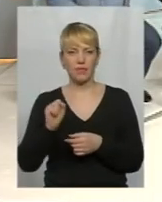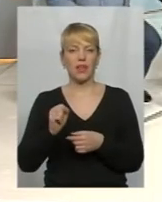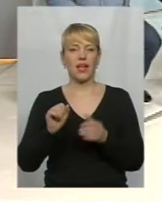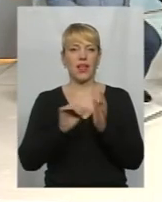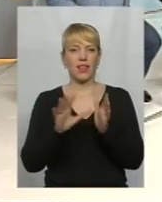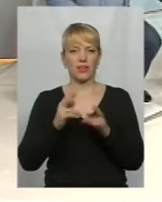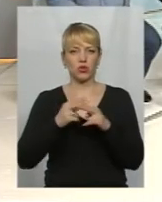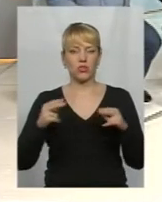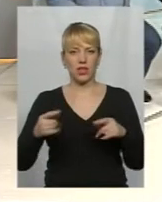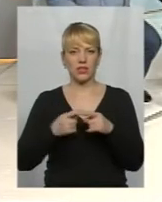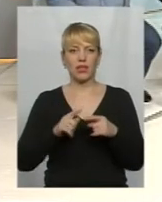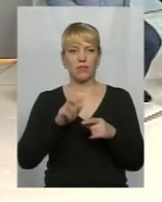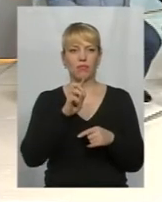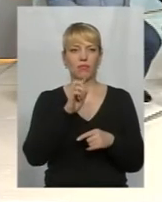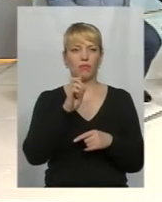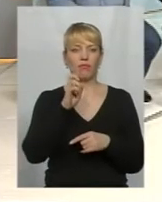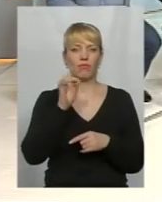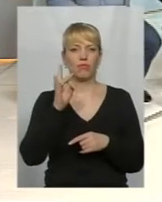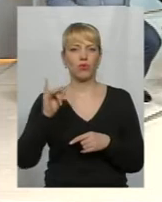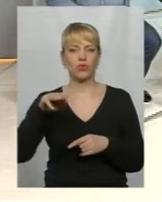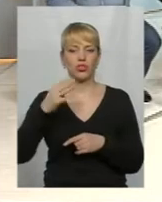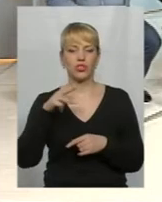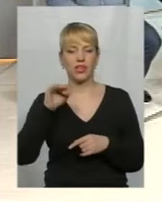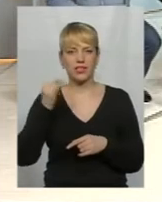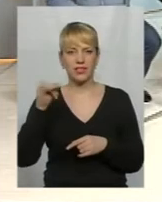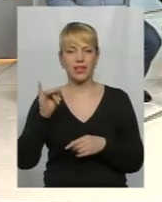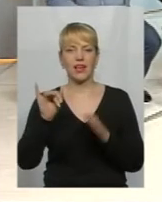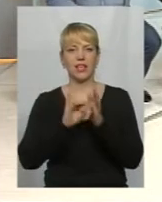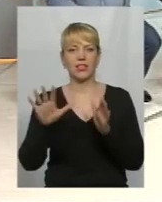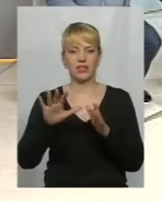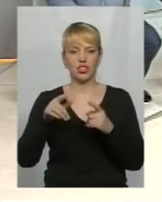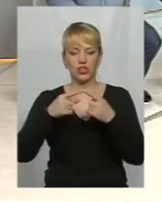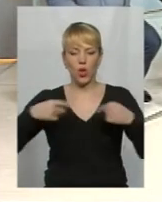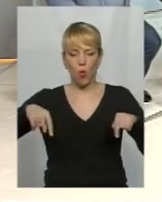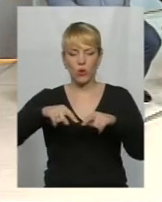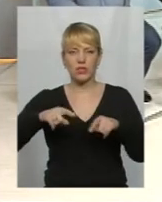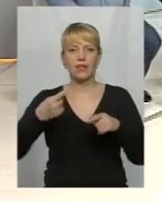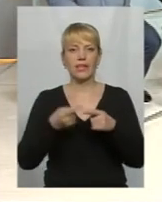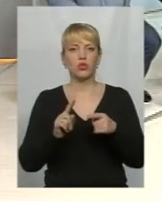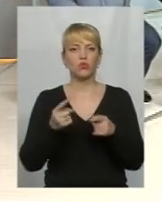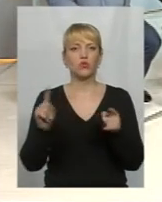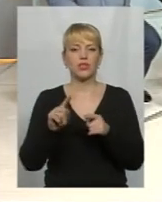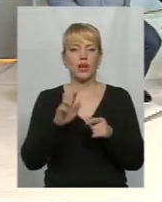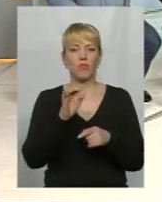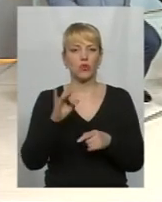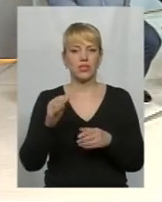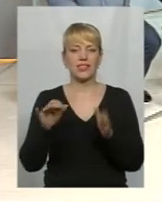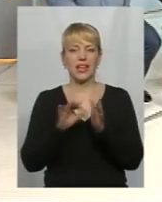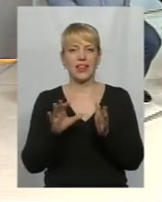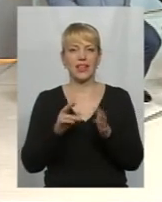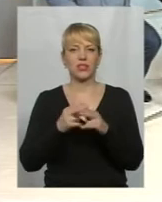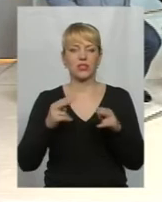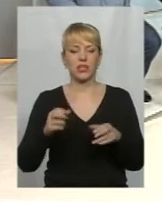Вона, як називається, Бурштинський енергетичний острів. Чому? Тому що ця Бурштинська електростанція працює